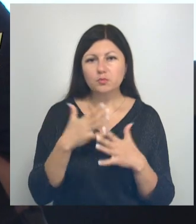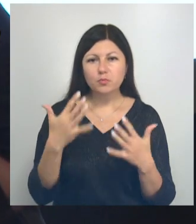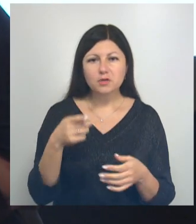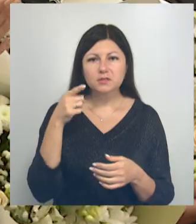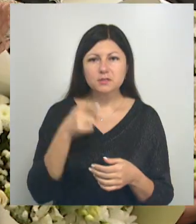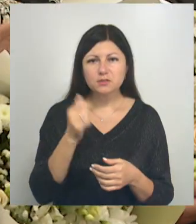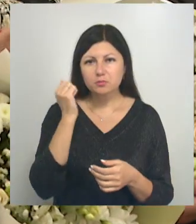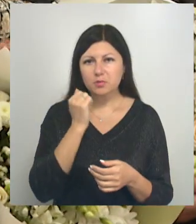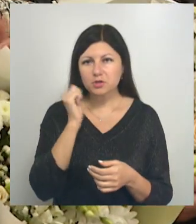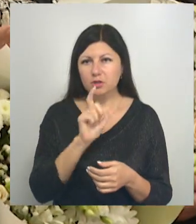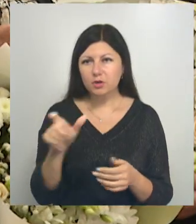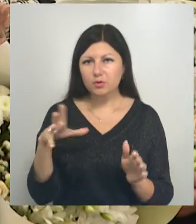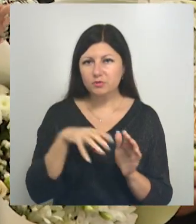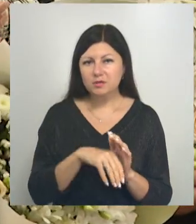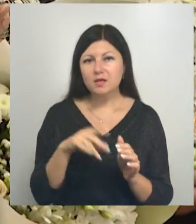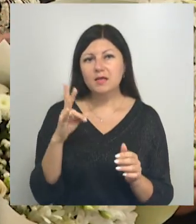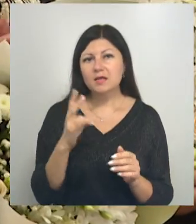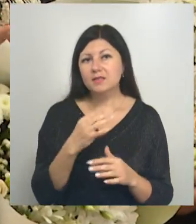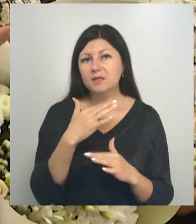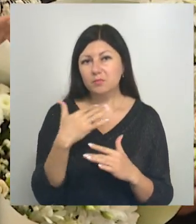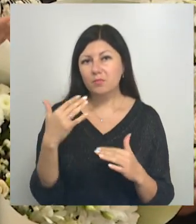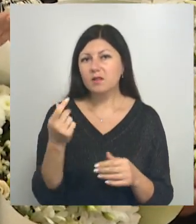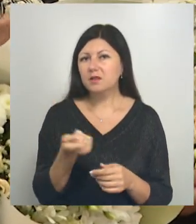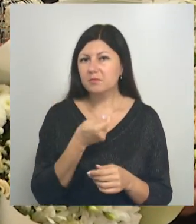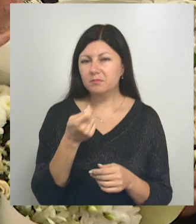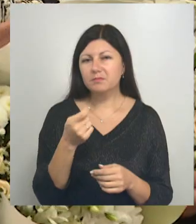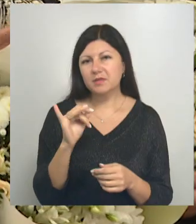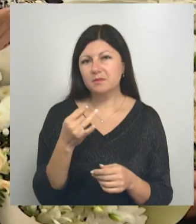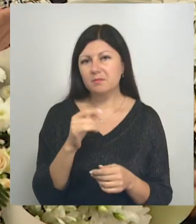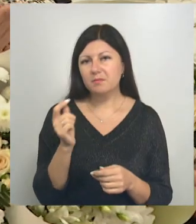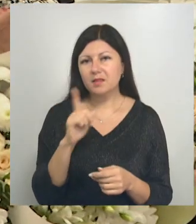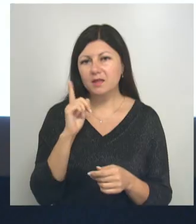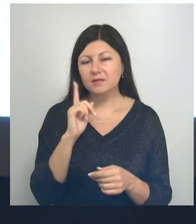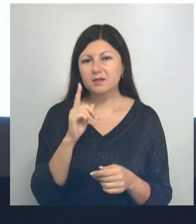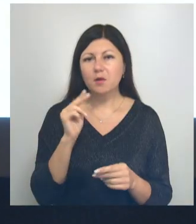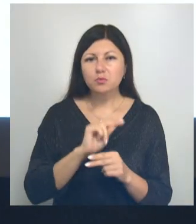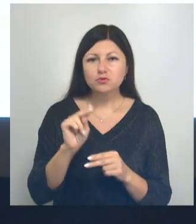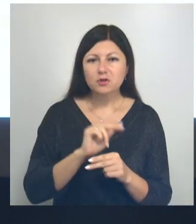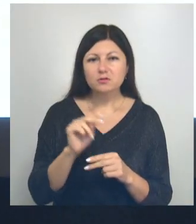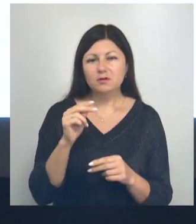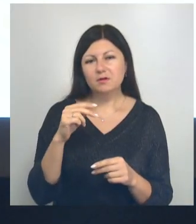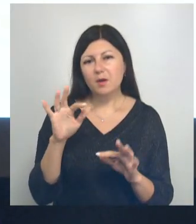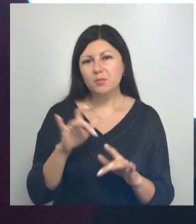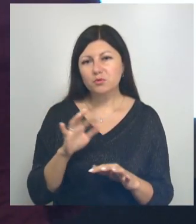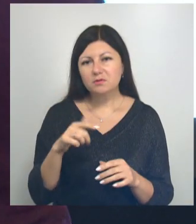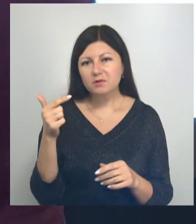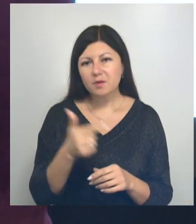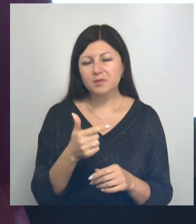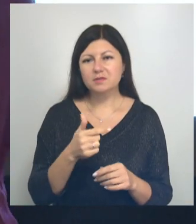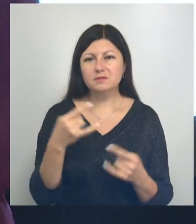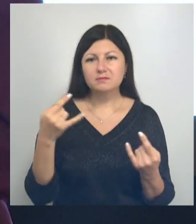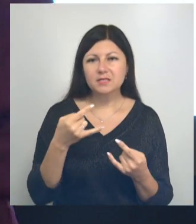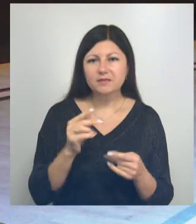тысячи пожилых людей. Немало и молодых. Они помогают в обучении компьютерной грамотности, настройке телевизора, доставке